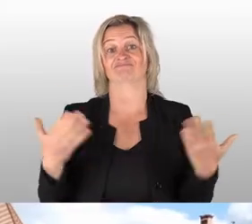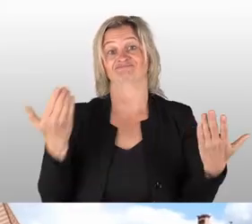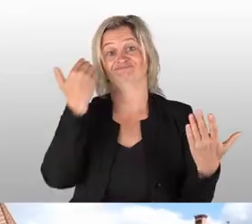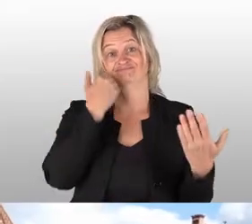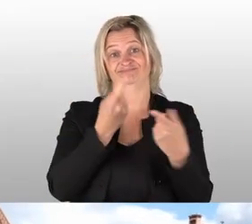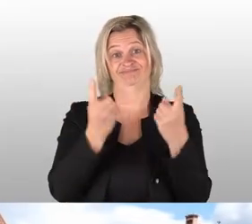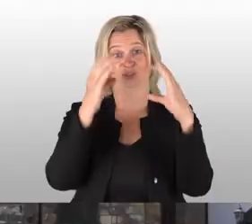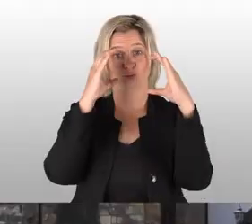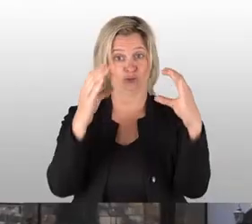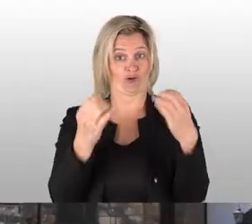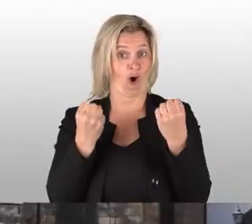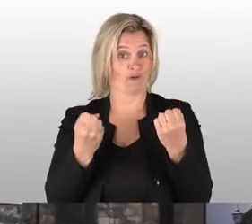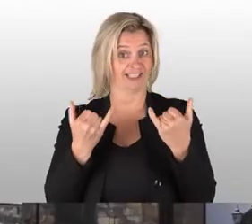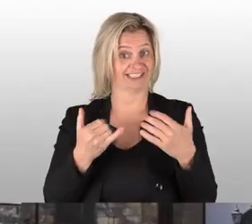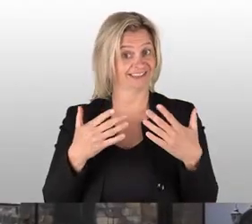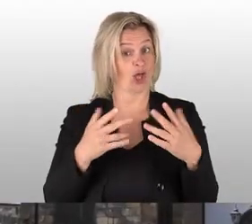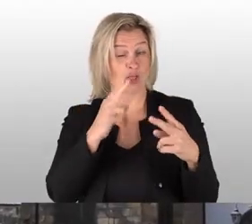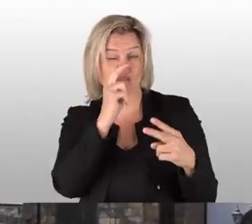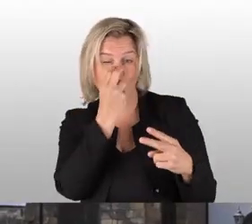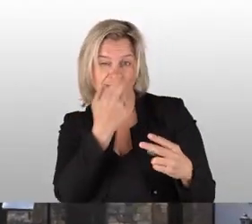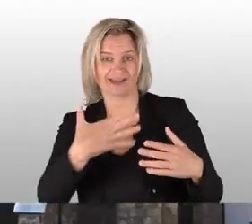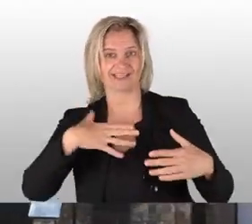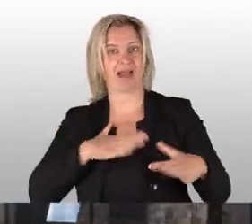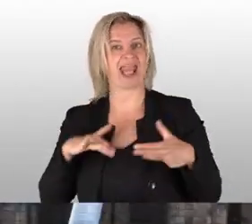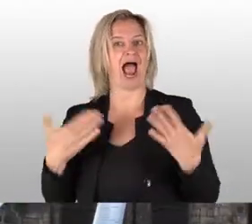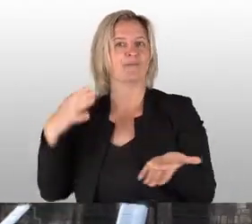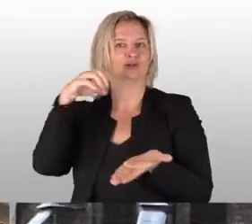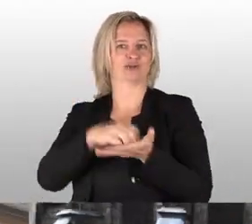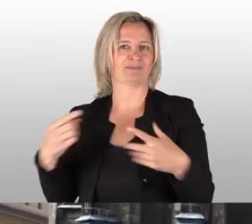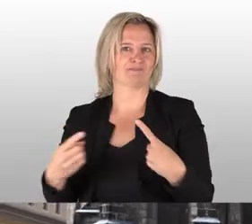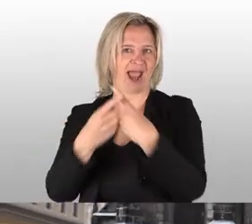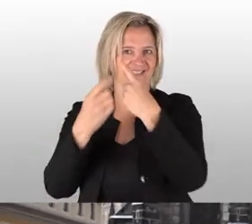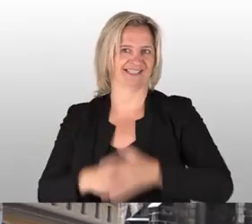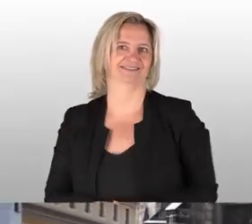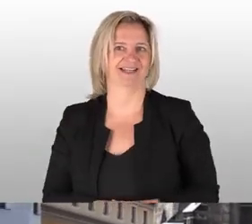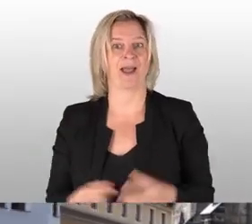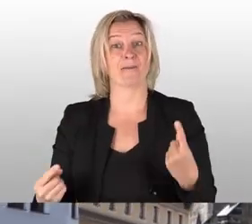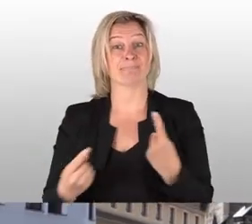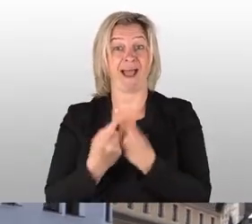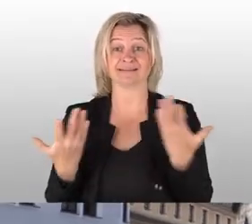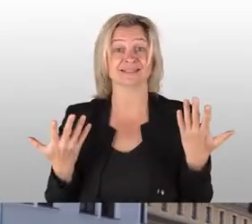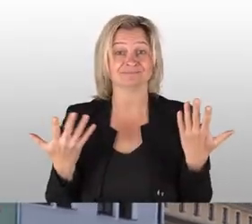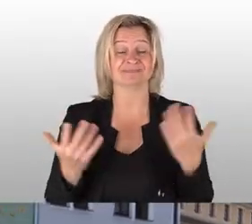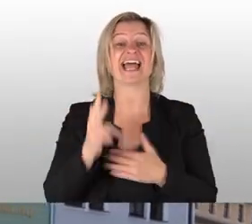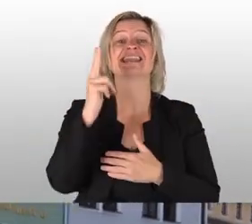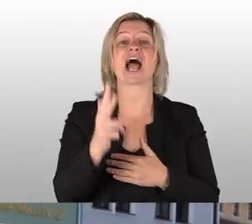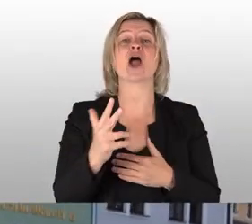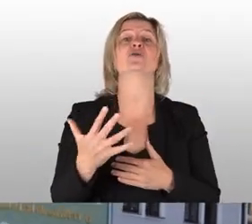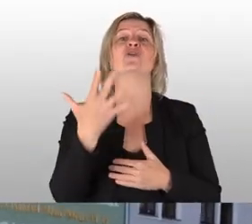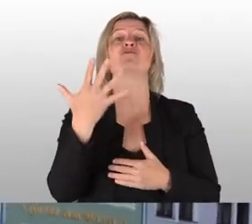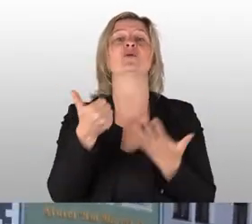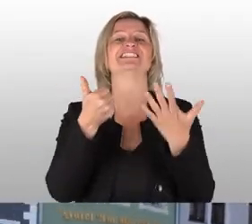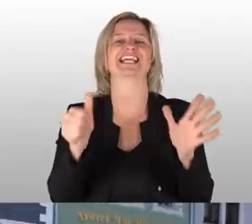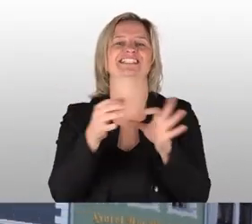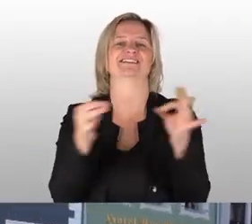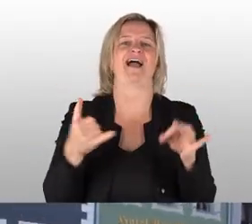So, liebe Zuschauer, ich hoffe, Sie sind ein bisschen neugierig geworden auf meine schöne Heimatstadt Meißene. Die Stadt hat tatsächlich 365 Tage im Jahr